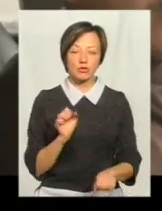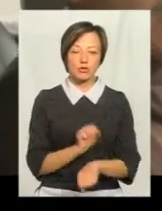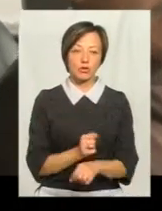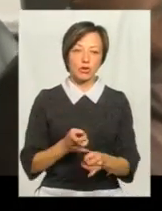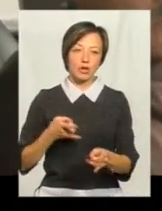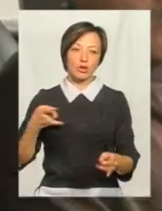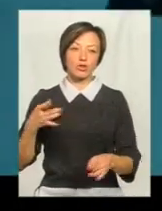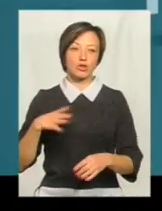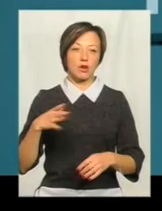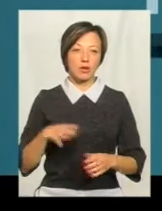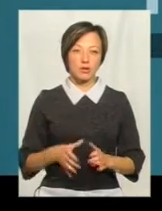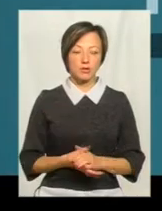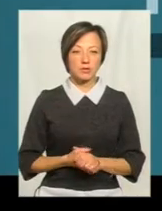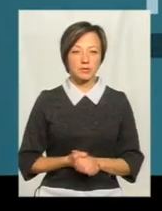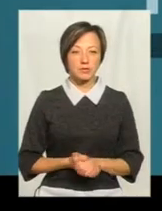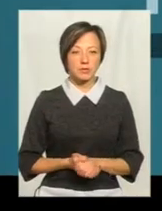чекають, коли вони пройдуть.